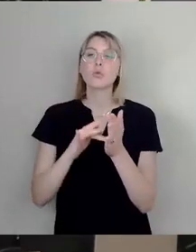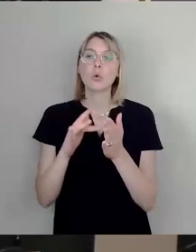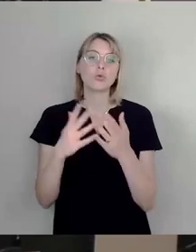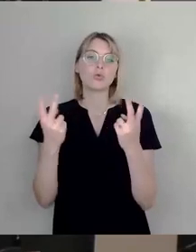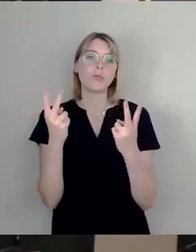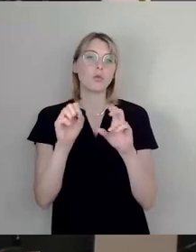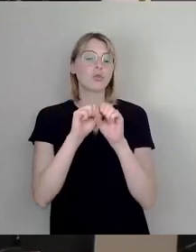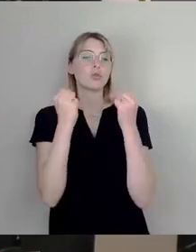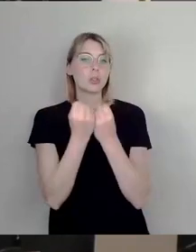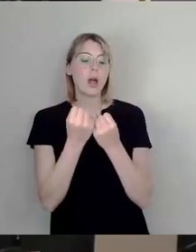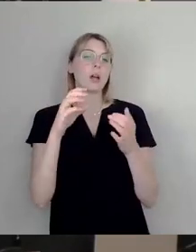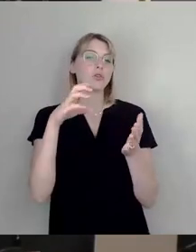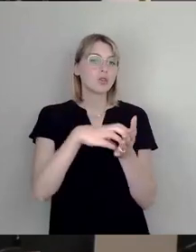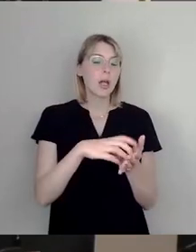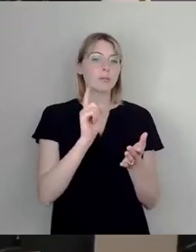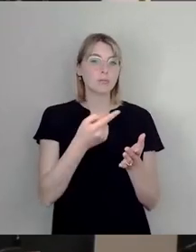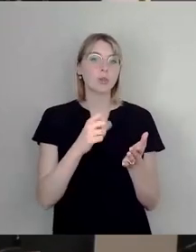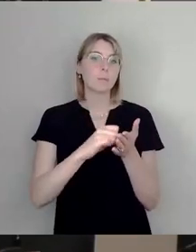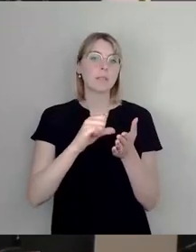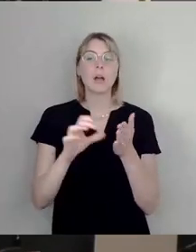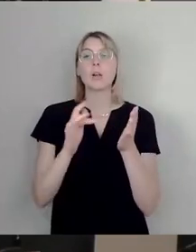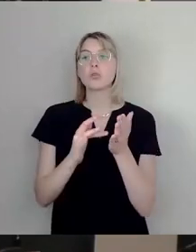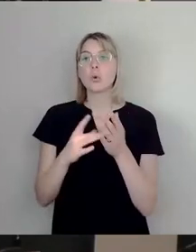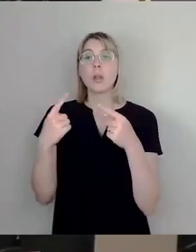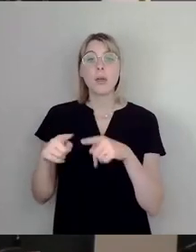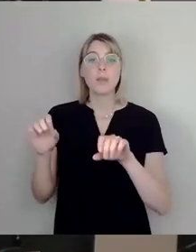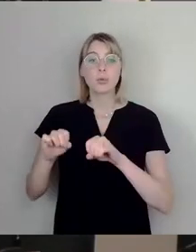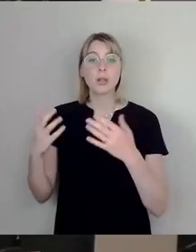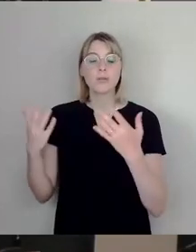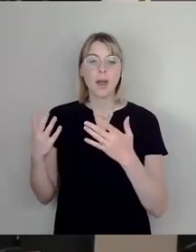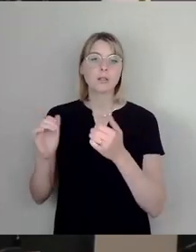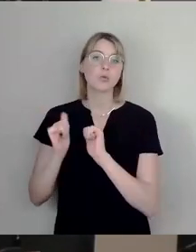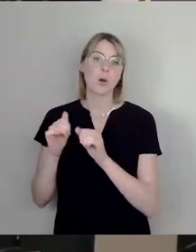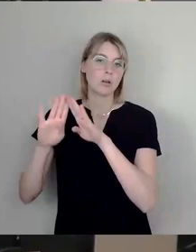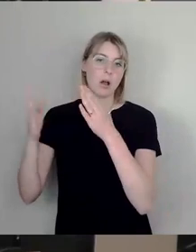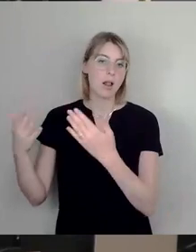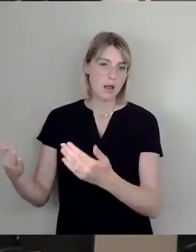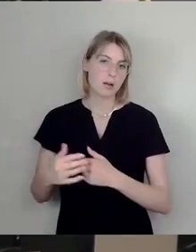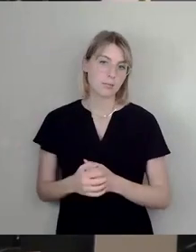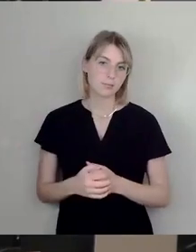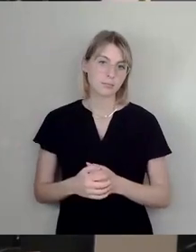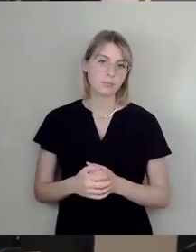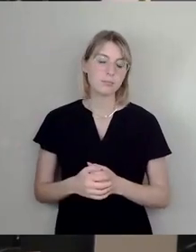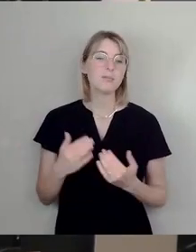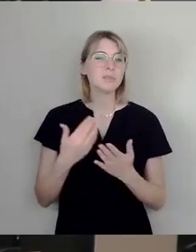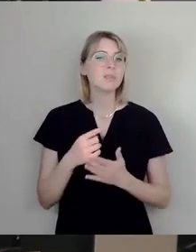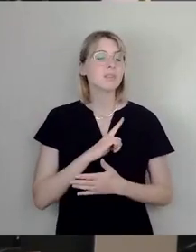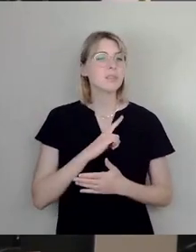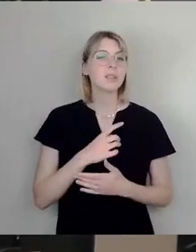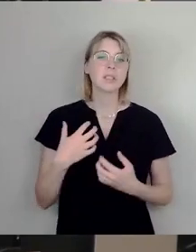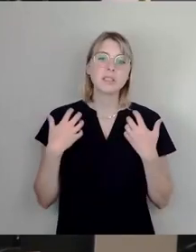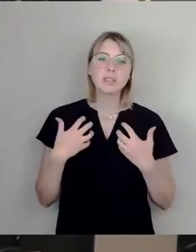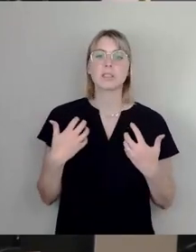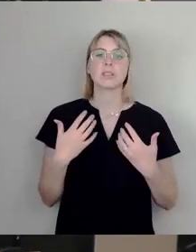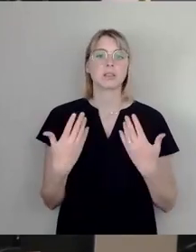denn die Alternative sind Turnhallen. Und das ärgert mich tatsächlich zutiefst und ich will, dass wir endlich bei der Unterbringung in eine